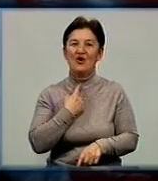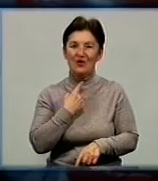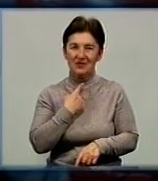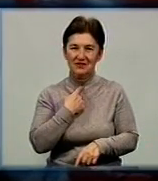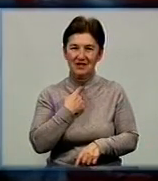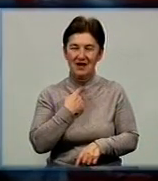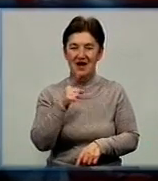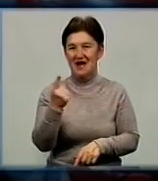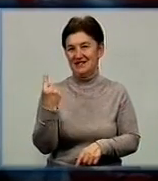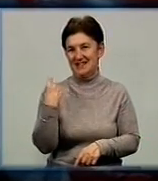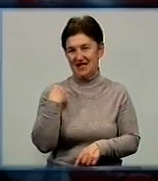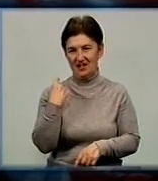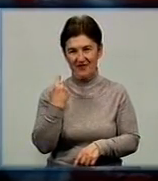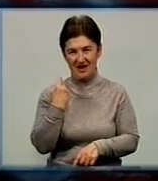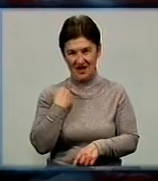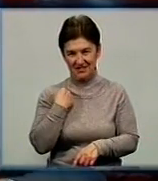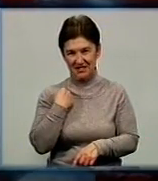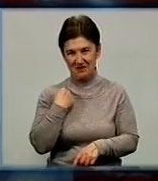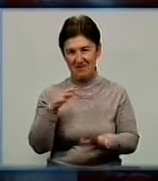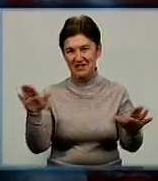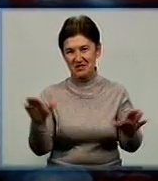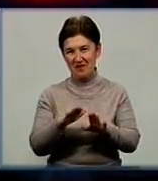«Самоучкою» познайомилася Ольга Склярук.